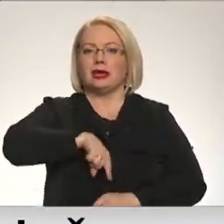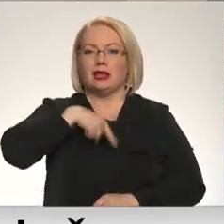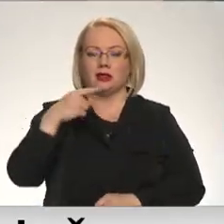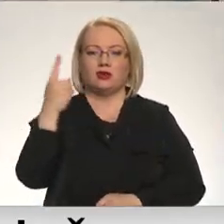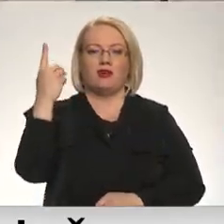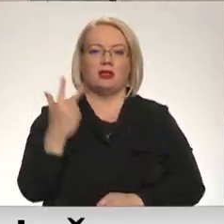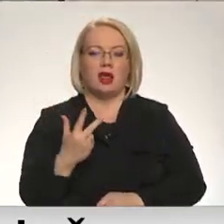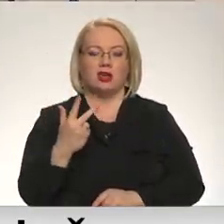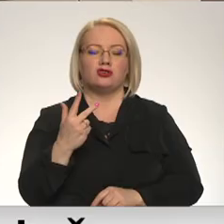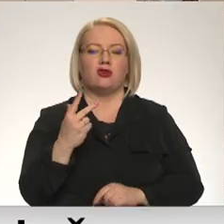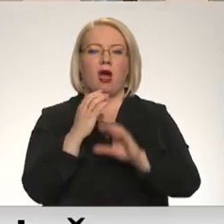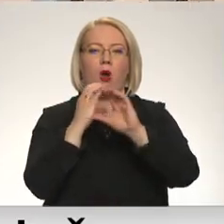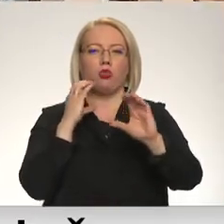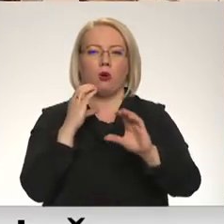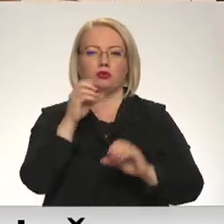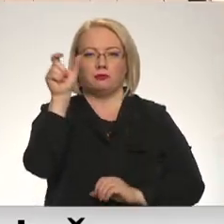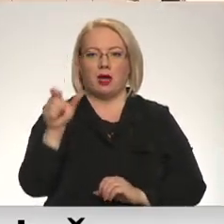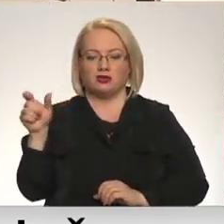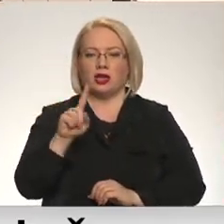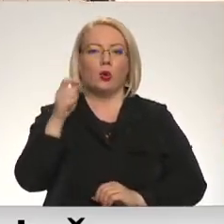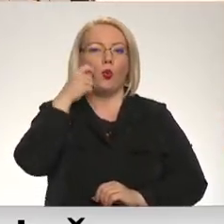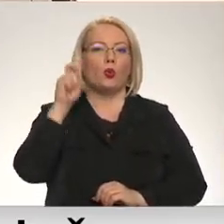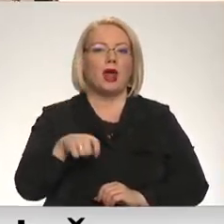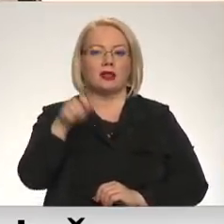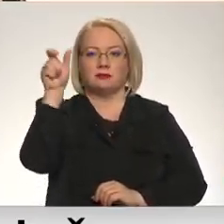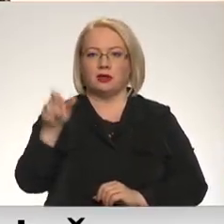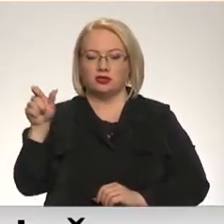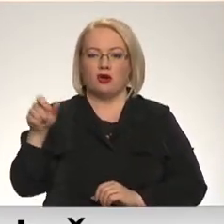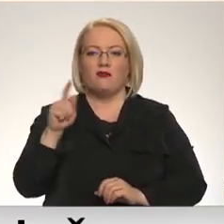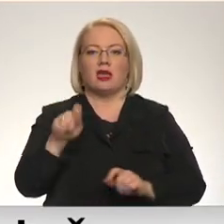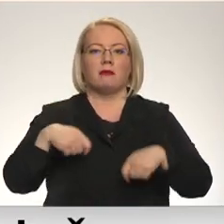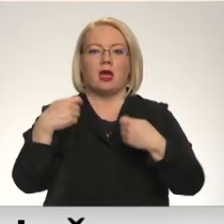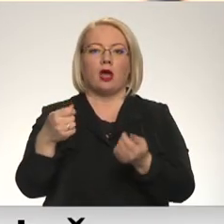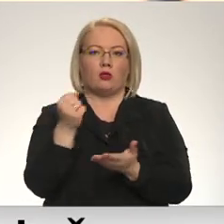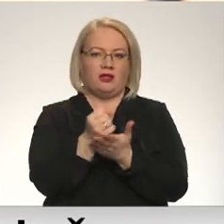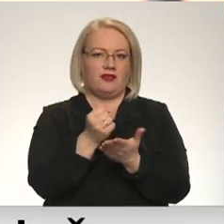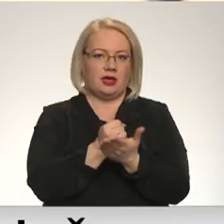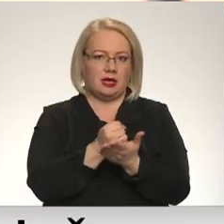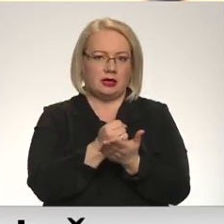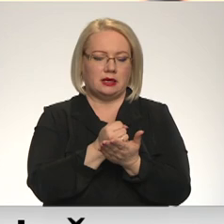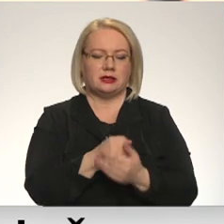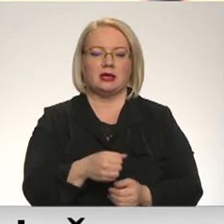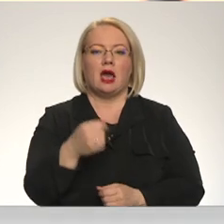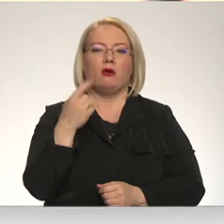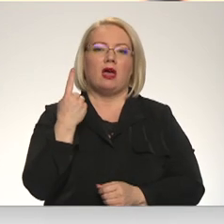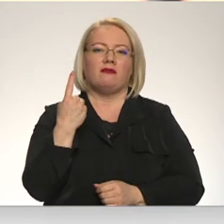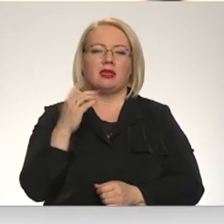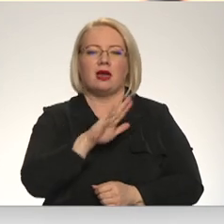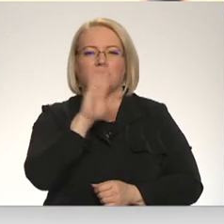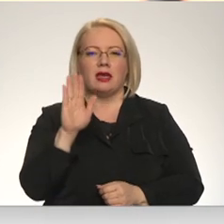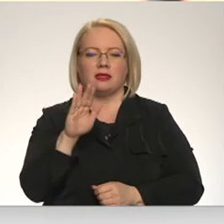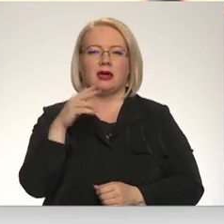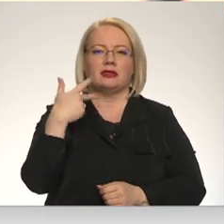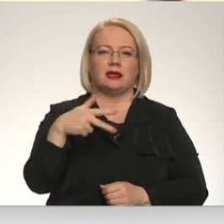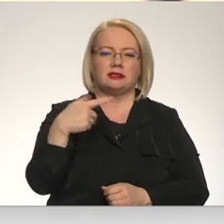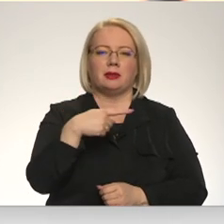trešdaļa autobusa pasažieru ir Ukrainas pilsoņi, kuriem jāizsniedz vīze. Ap dienu nakti tiek izniegtas 30-35